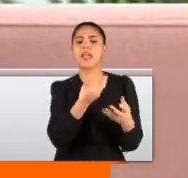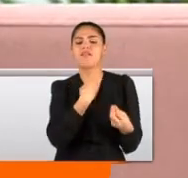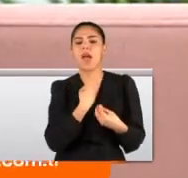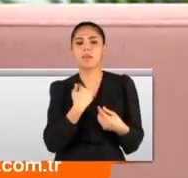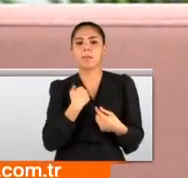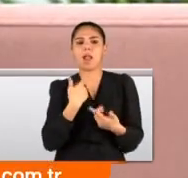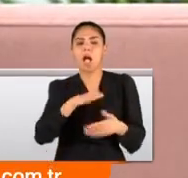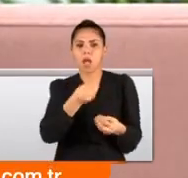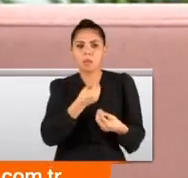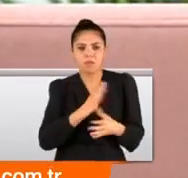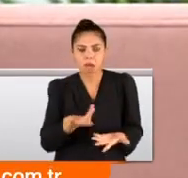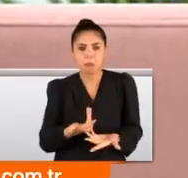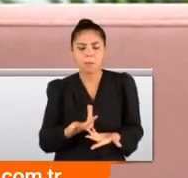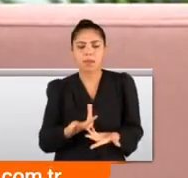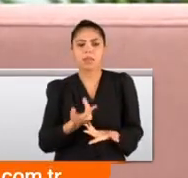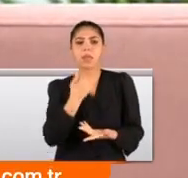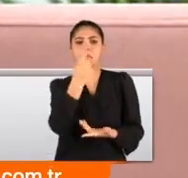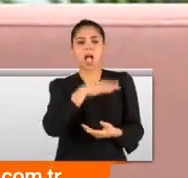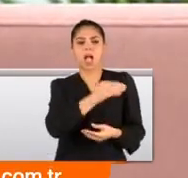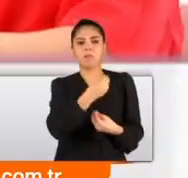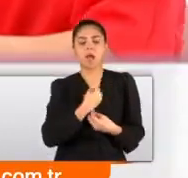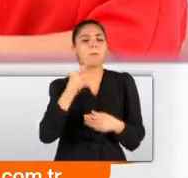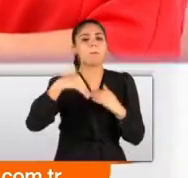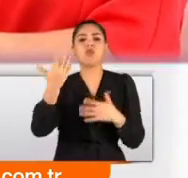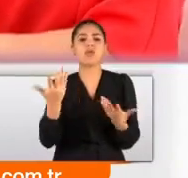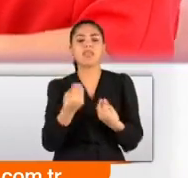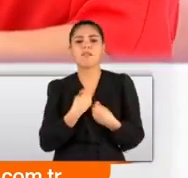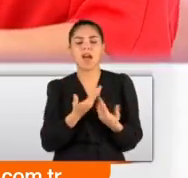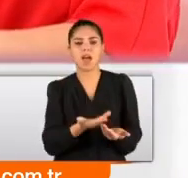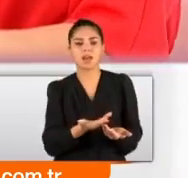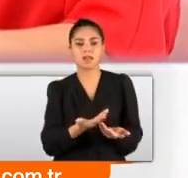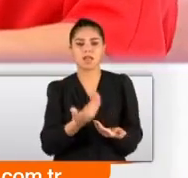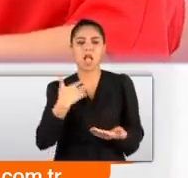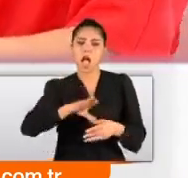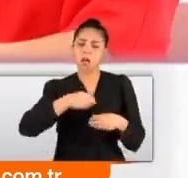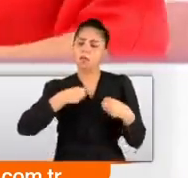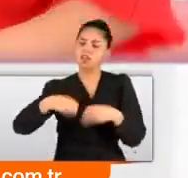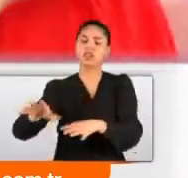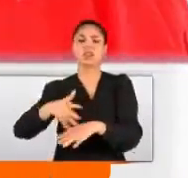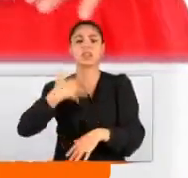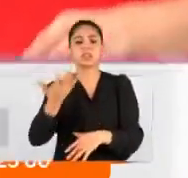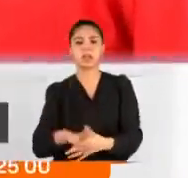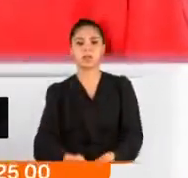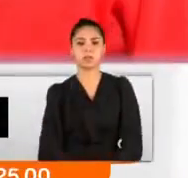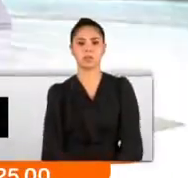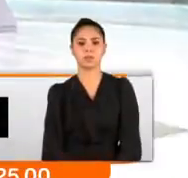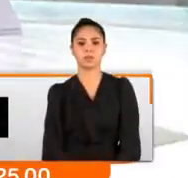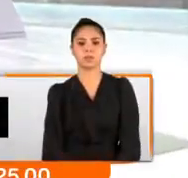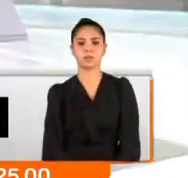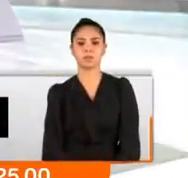Ne verdin? Ayağımda ayakkabılar bağışladın bana. Başka ne verdin? Ayakkabıdan başlayalım. Ben bunu da çıkartırım istiyorsan. Ay tamam kusuruz.